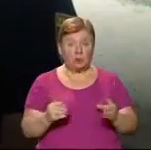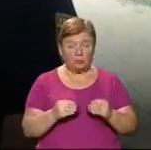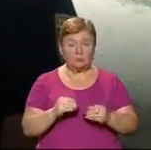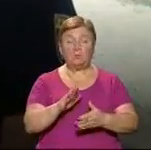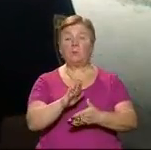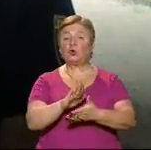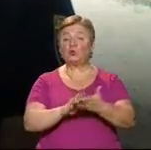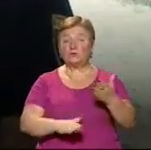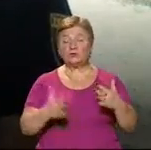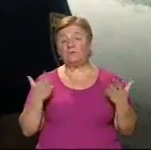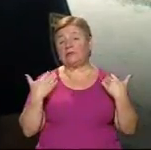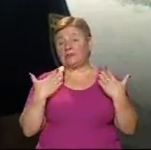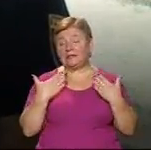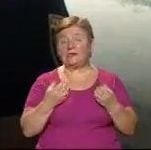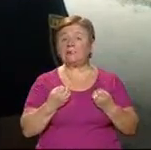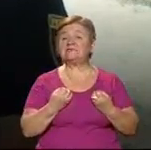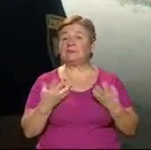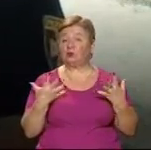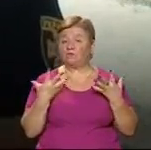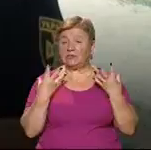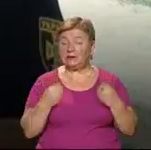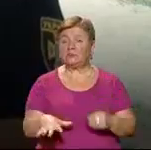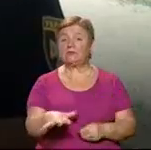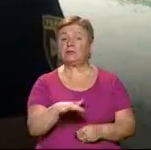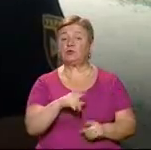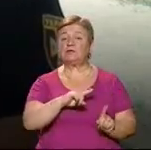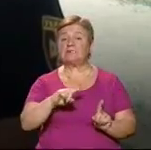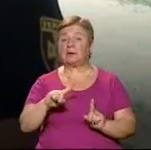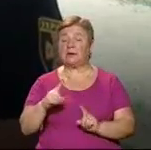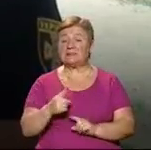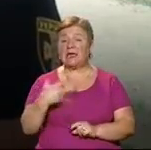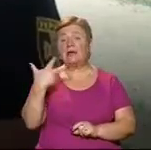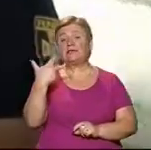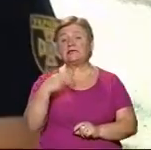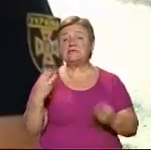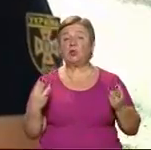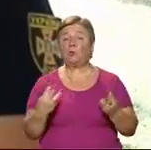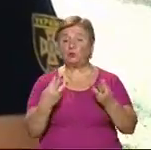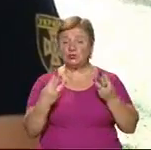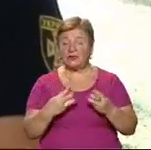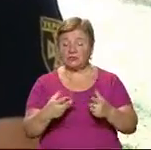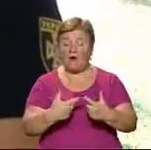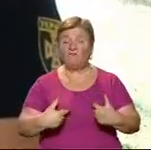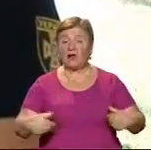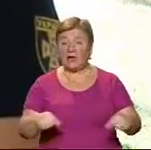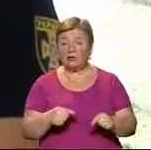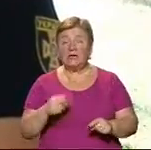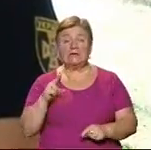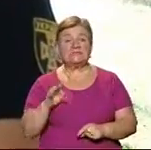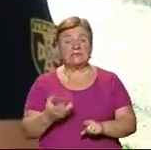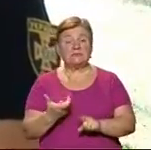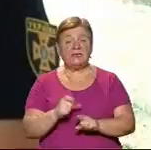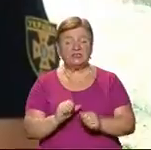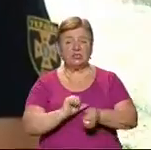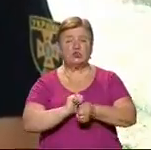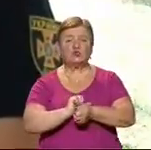вихідних, а також святкових днів на території Закарпатської області виникло 30 пожеж в екосистемах краю Збільшого, це, звісно,